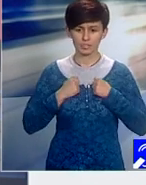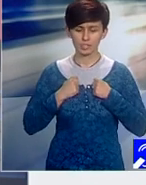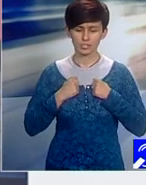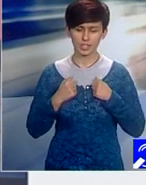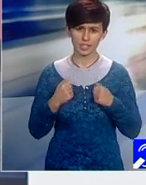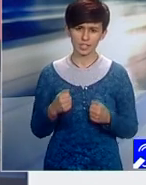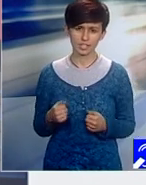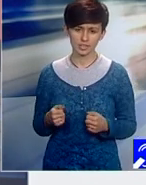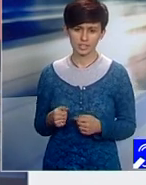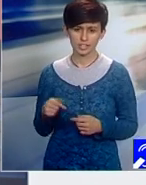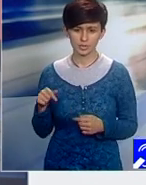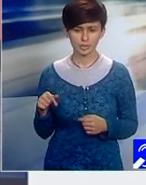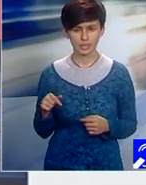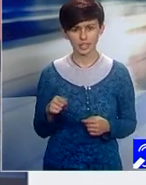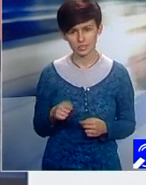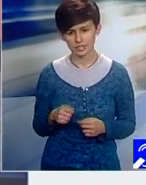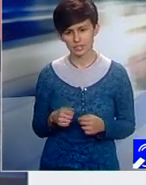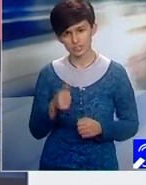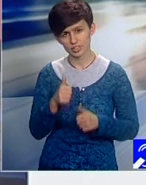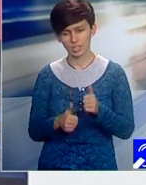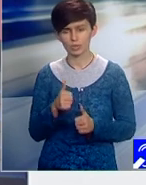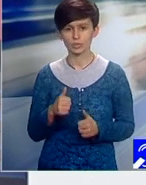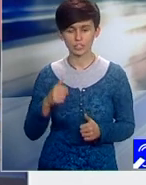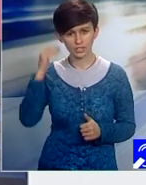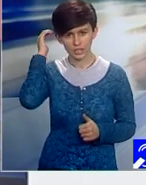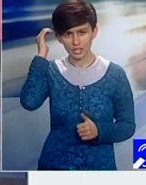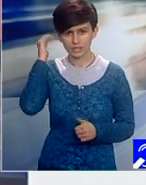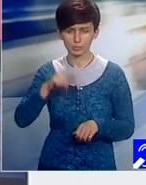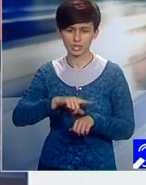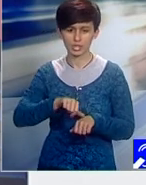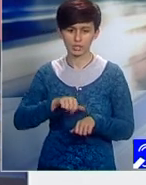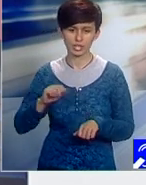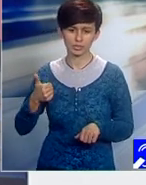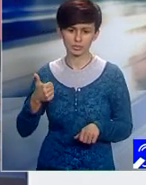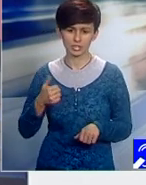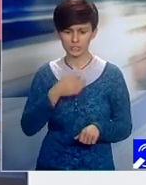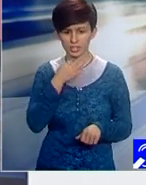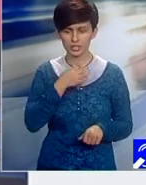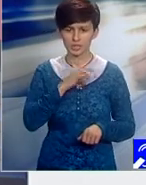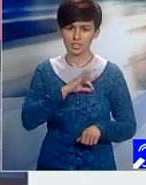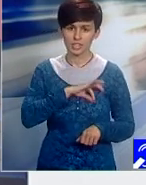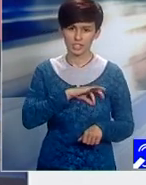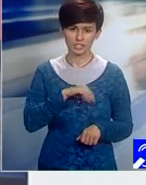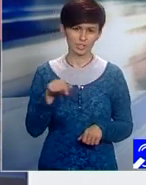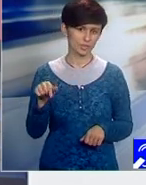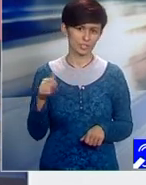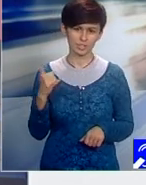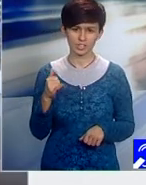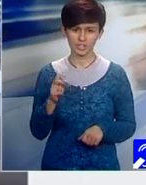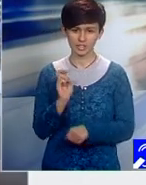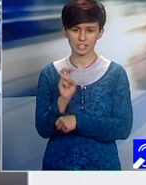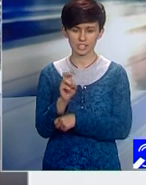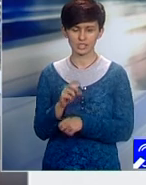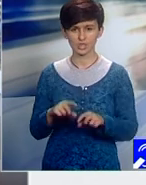această egidă frumoasă a concursului, deci sâmbătă la ora 11 să-i spuneți fiului dumneavoastră să ajungă să se înscrie cu